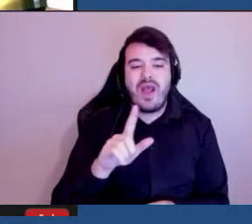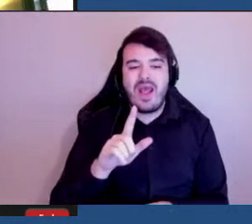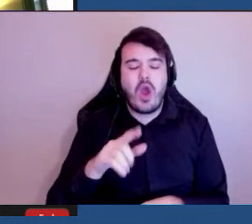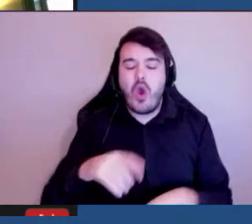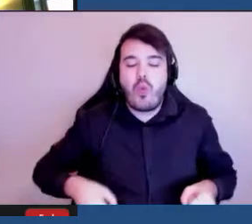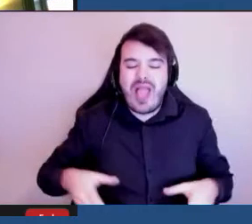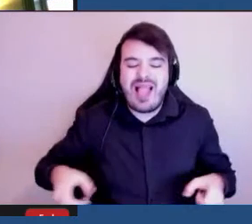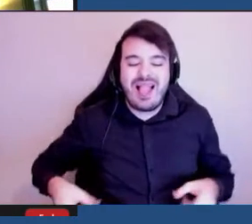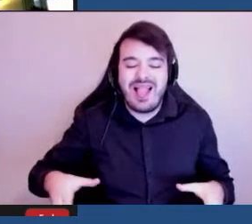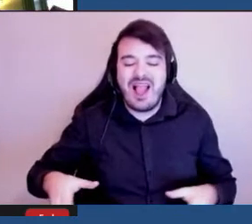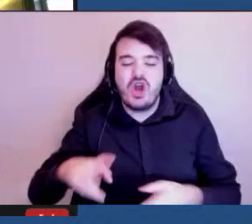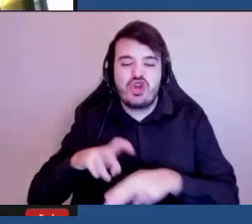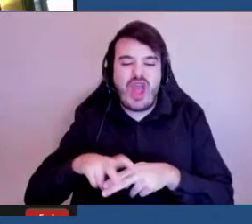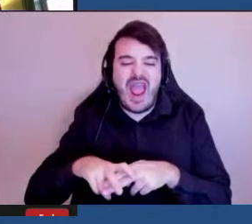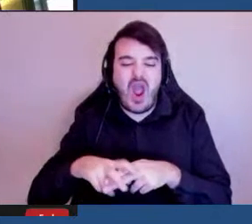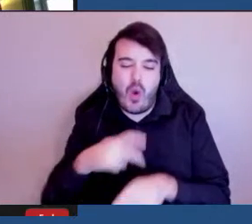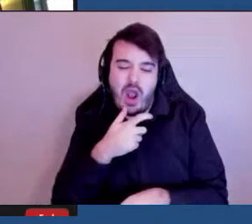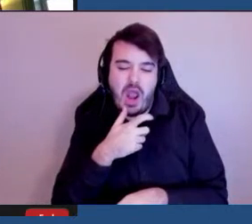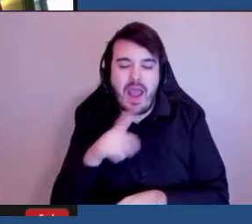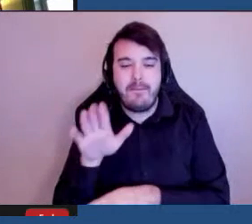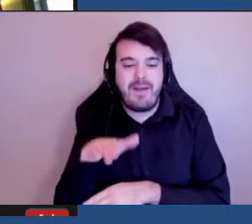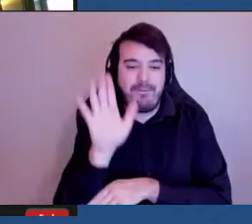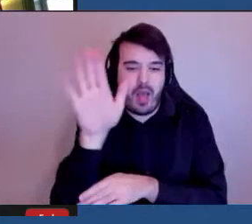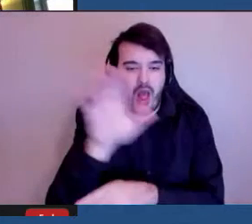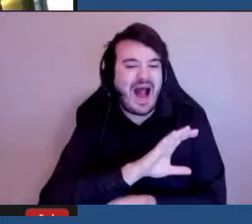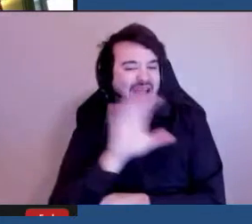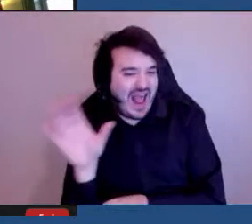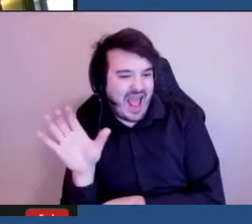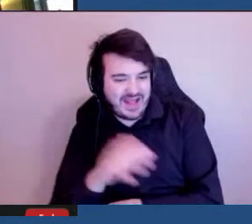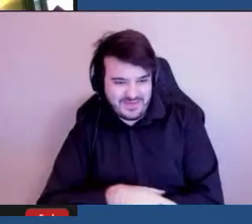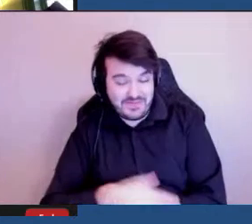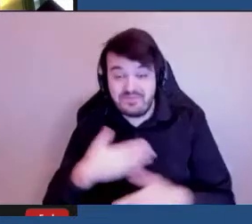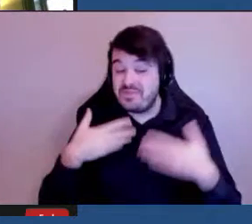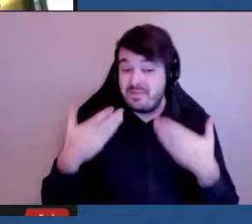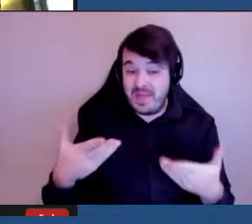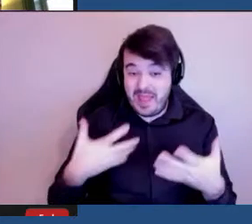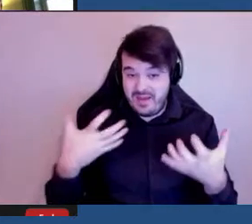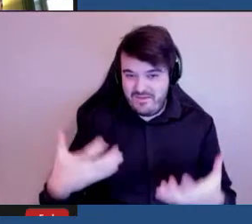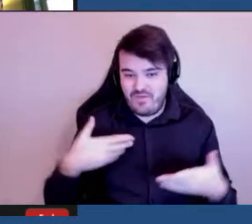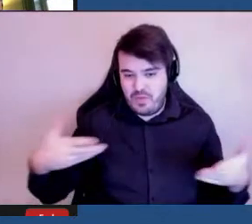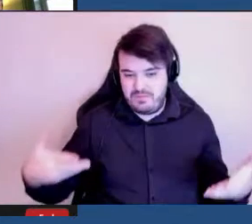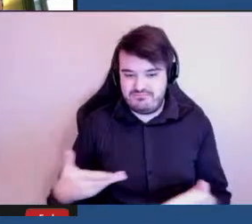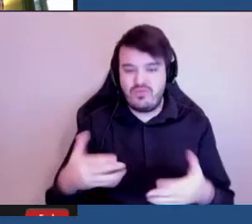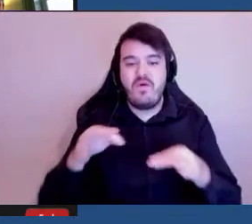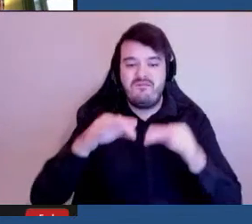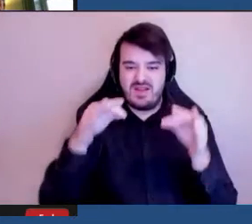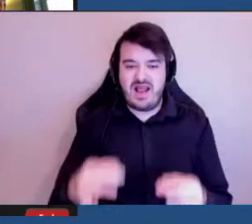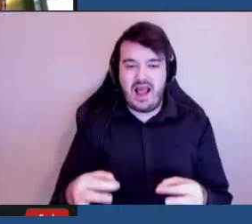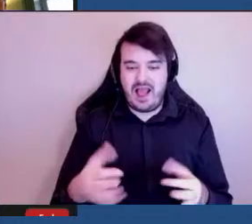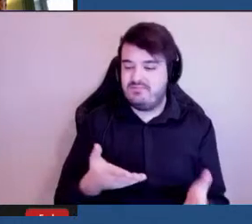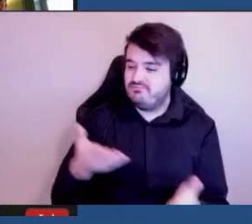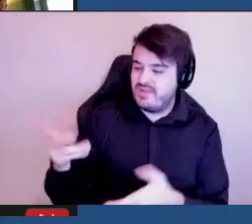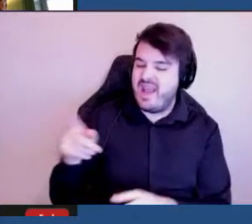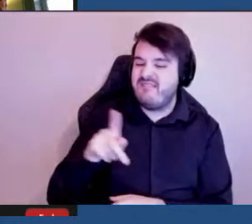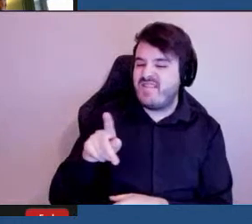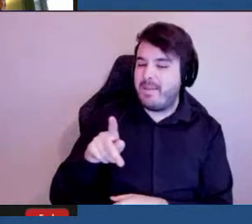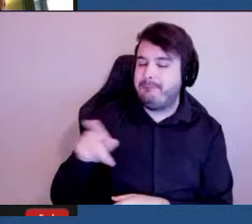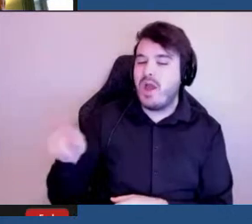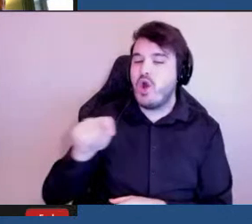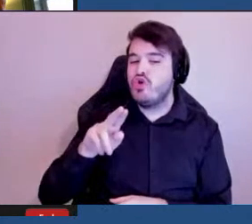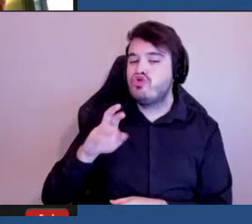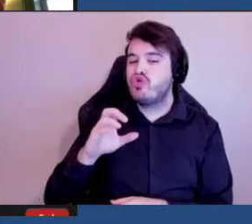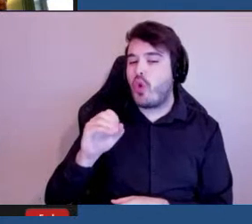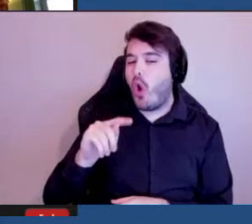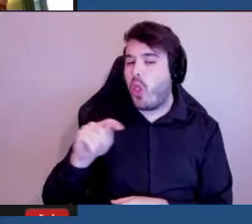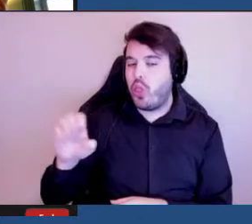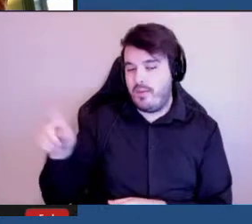Alors, maintenant, j'aimerais présenter cette préclamation officielle à Philippe Turcotte, qui est le président de notre